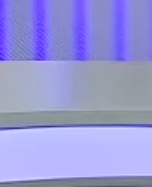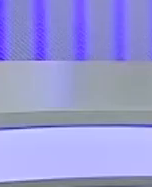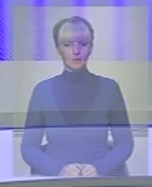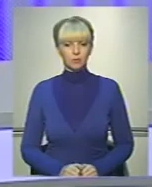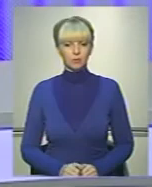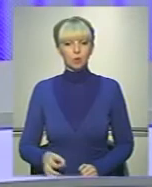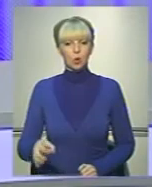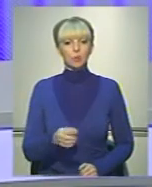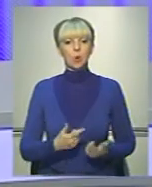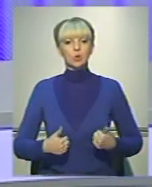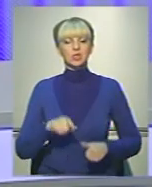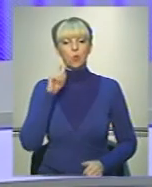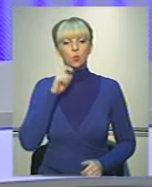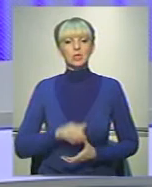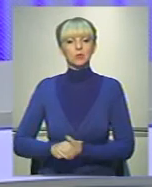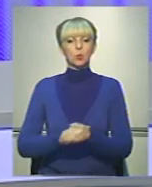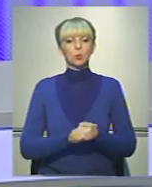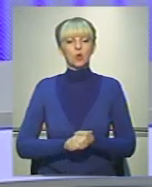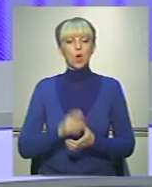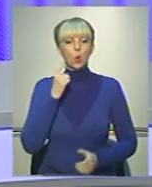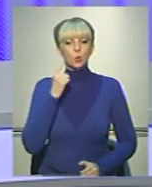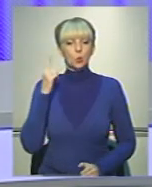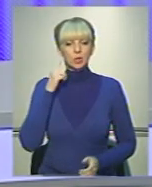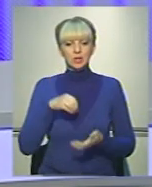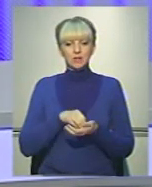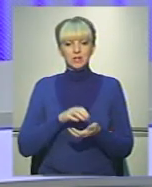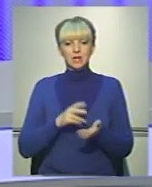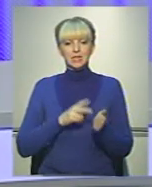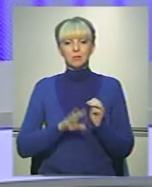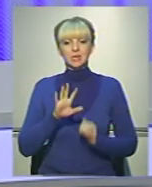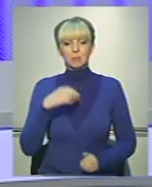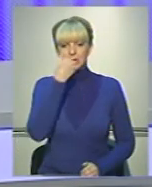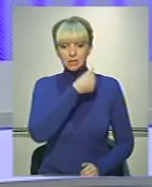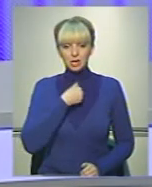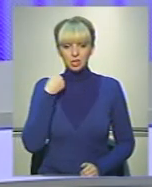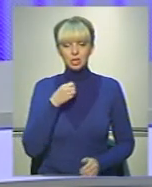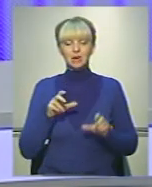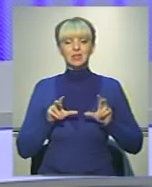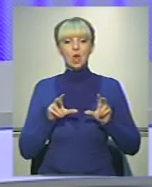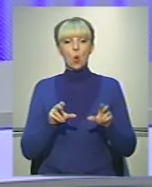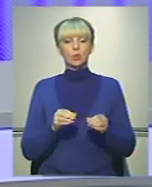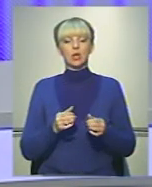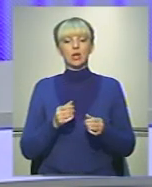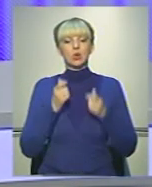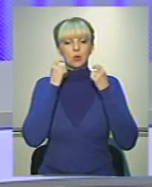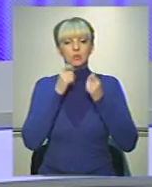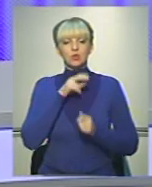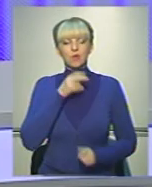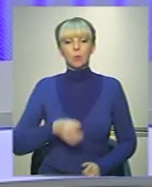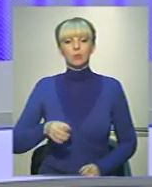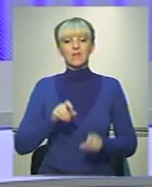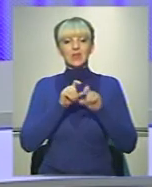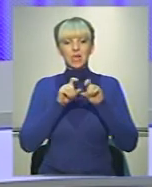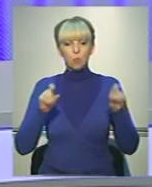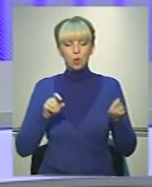Обласна організація Українського товариства «Глухих» відзначила 75-річчя. З нагоди ювілею у Чернівецькій обласній філармонії